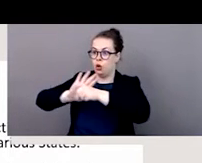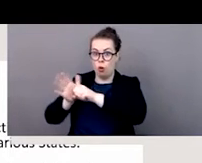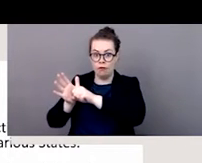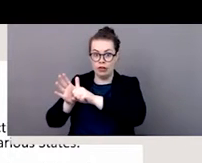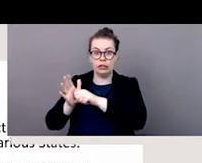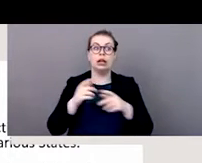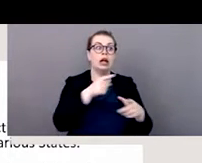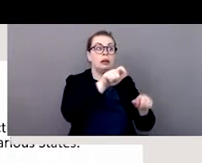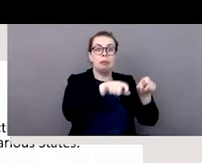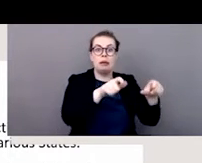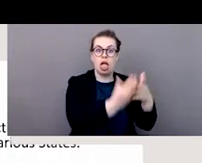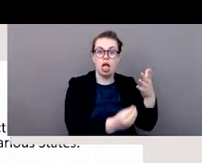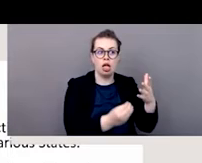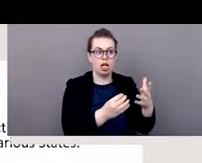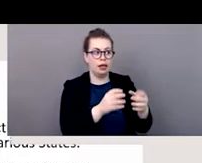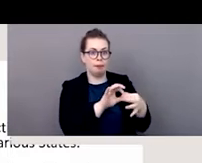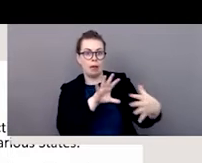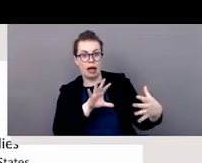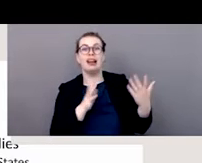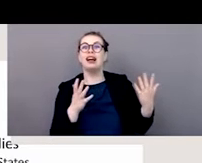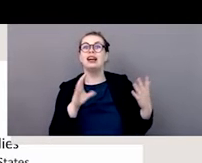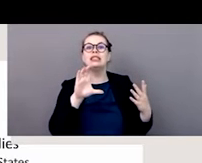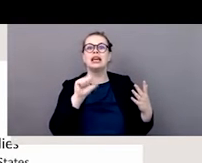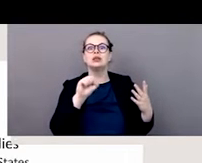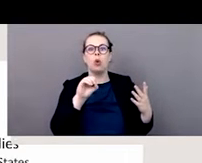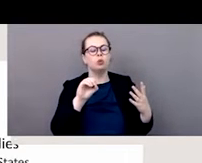dû être joué par le gouvernement en termes d'esclavage moderne.